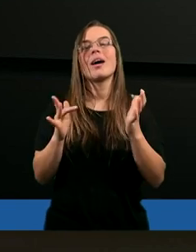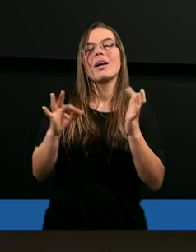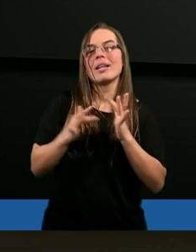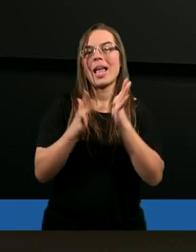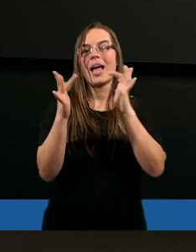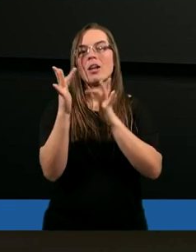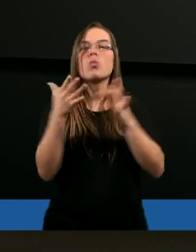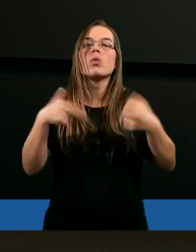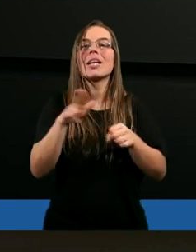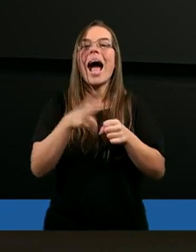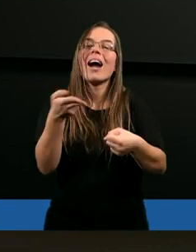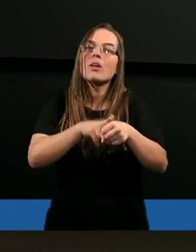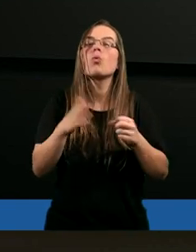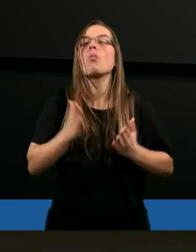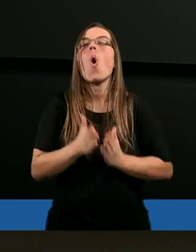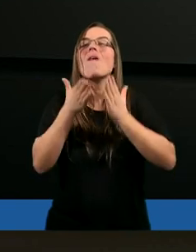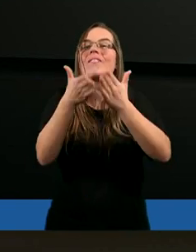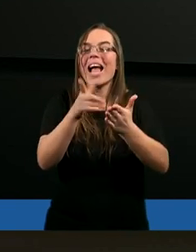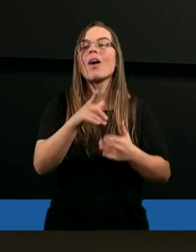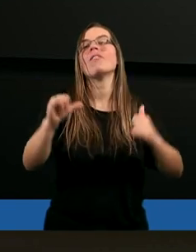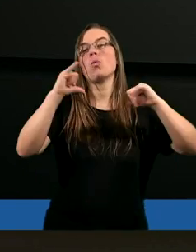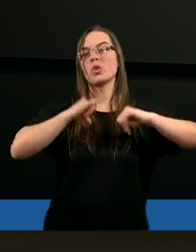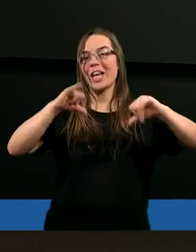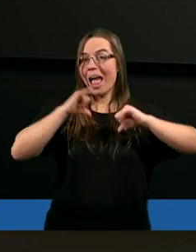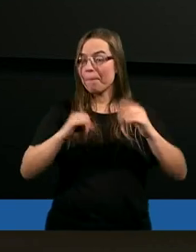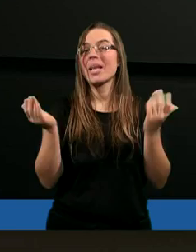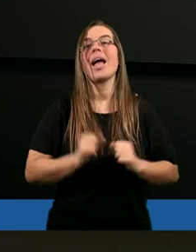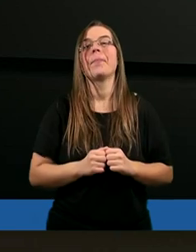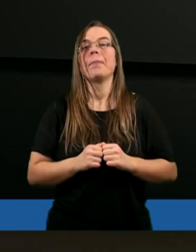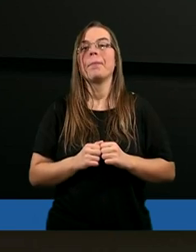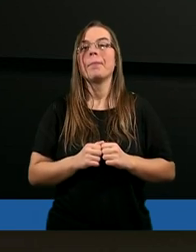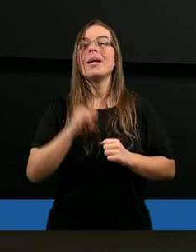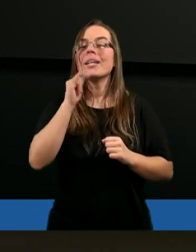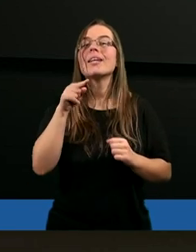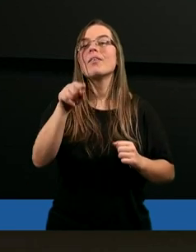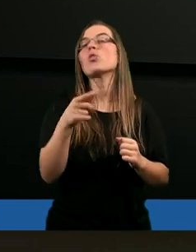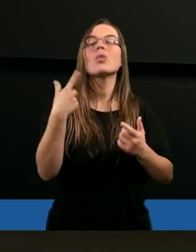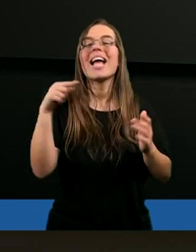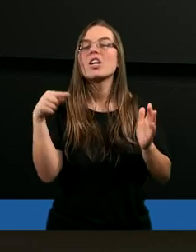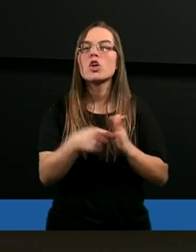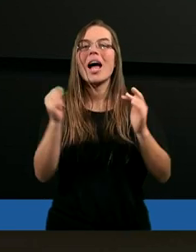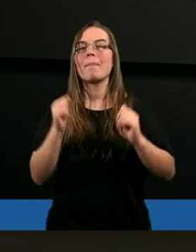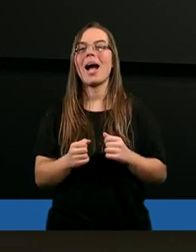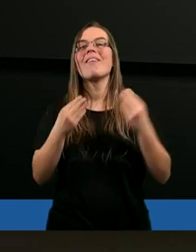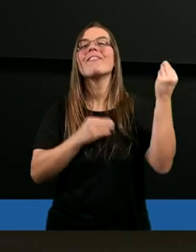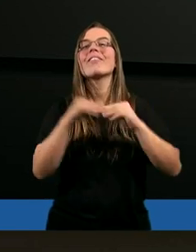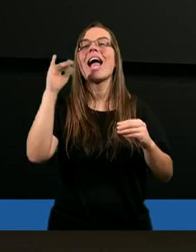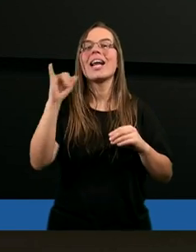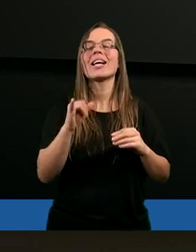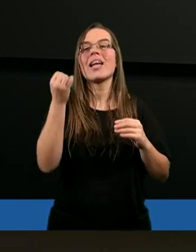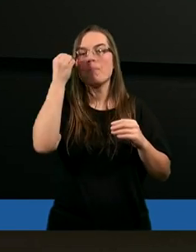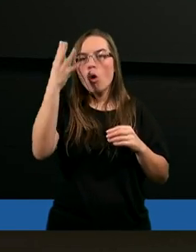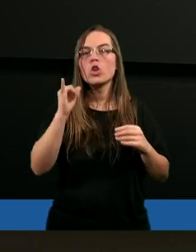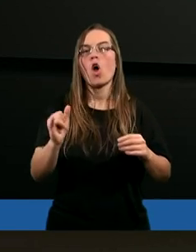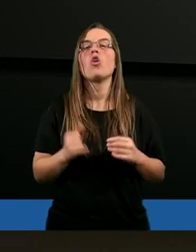Pan Jezus, na którym ofiarował siebie. I tu nie trzeba wielkiej